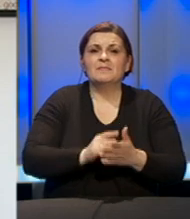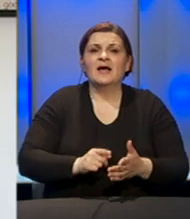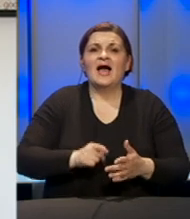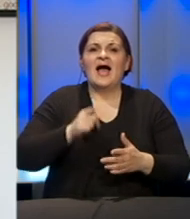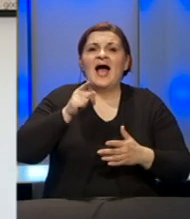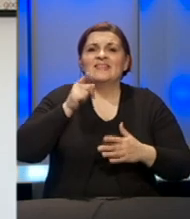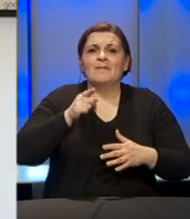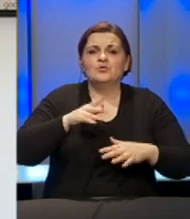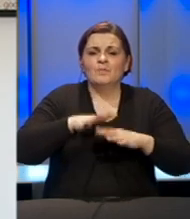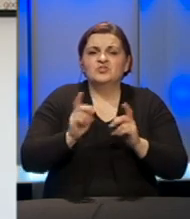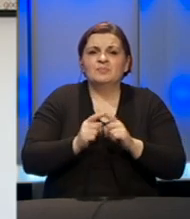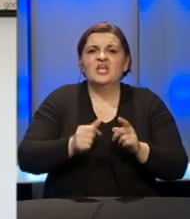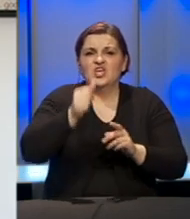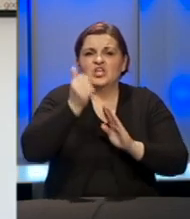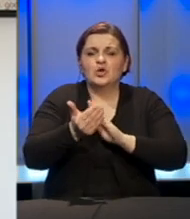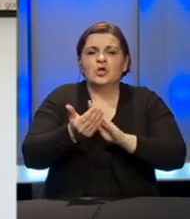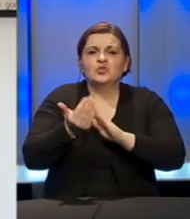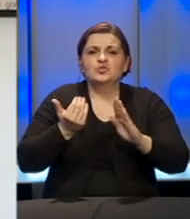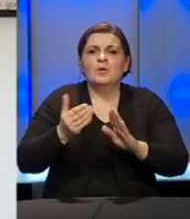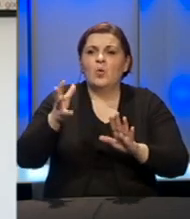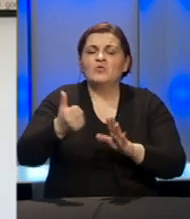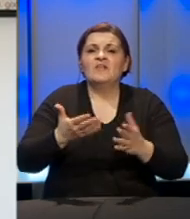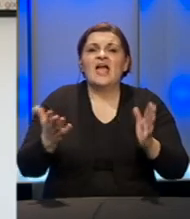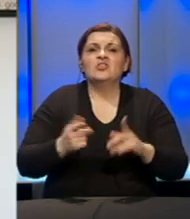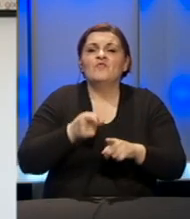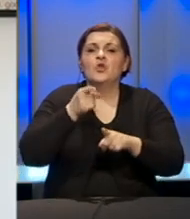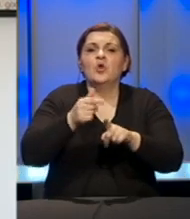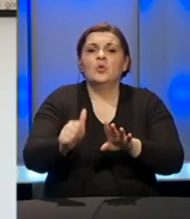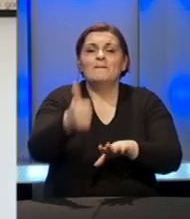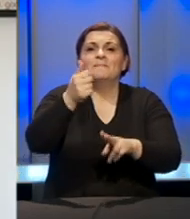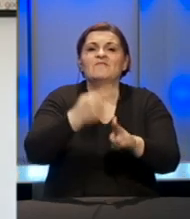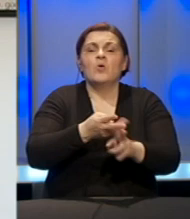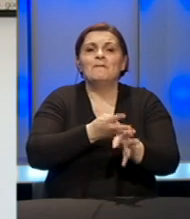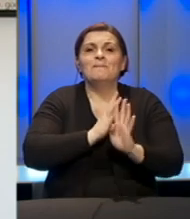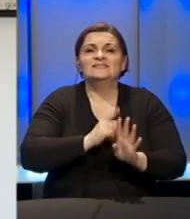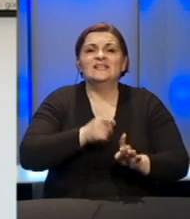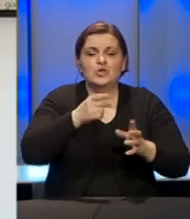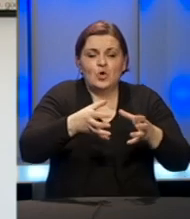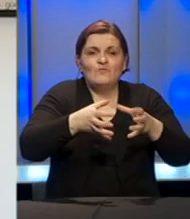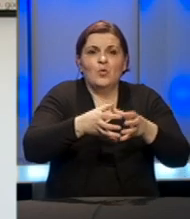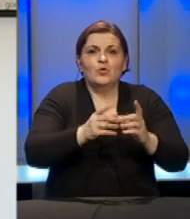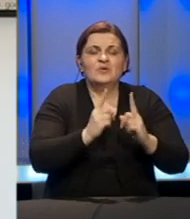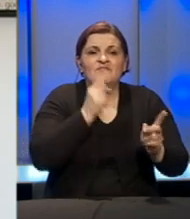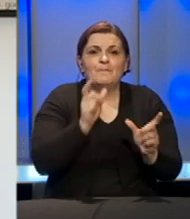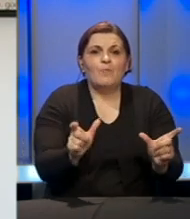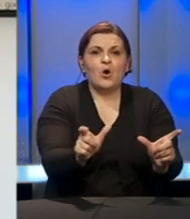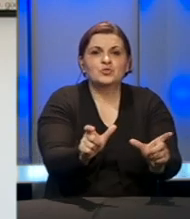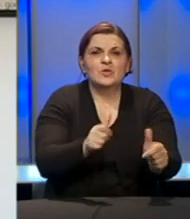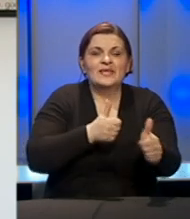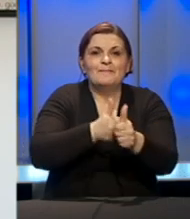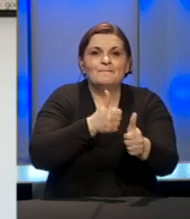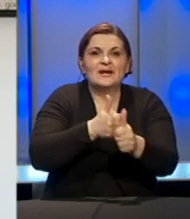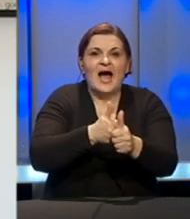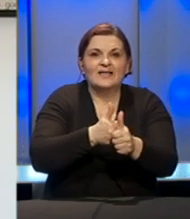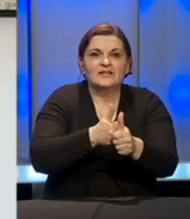mrežu kontakata došli što prije do evo nutog pacijenta i stavili da kažem ovaj klaster pod kontrolu i nazoru u nadnjem